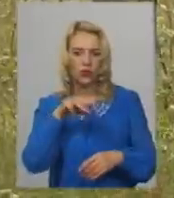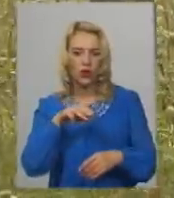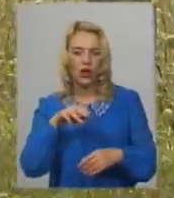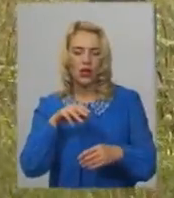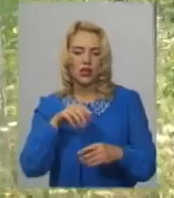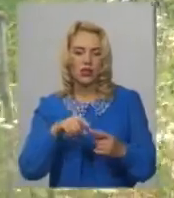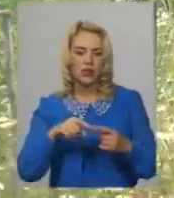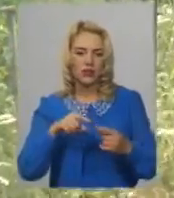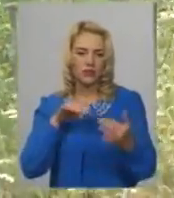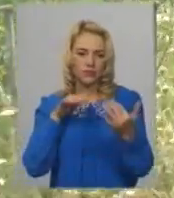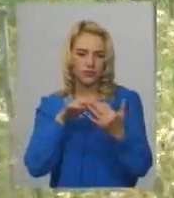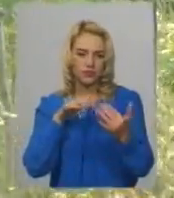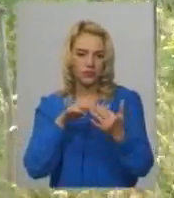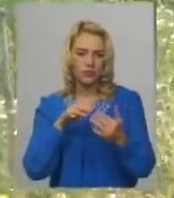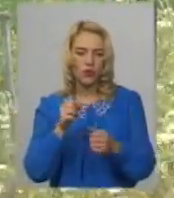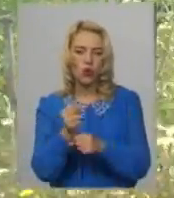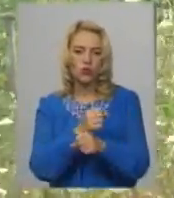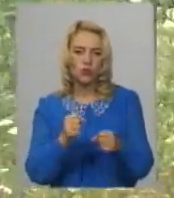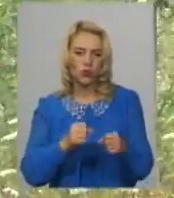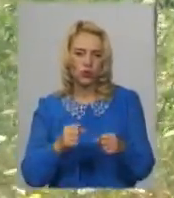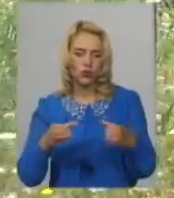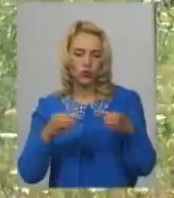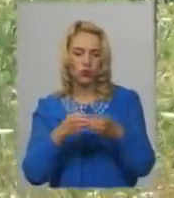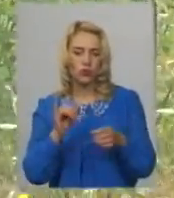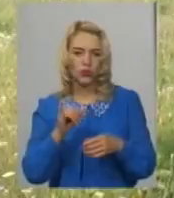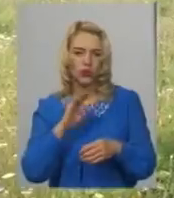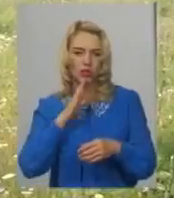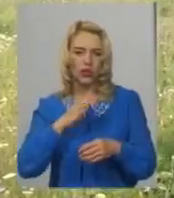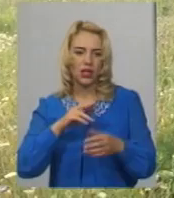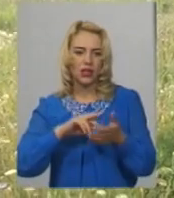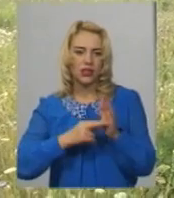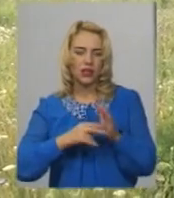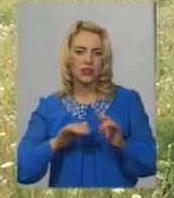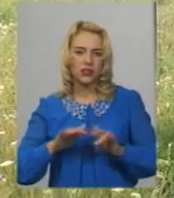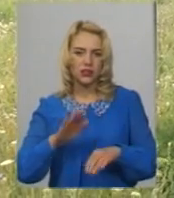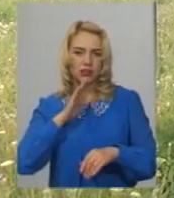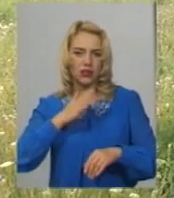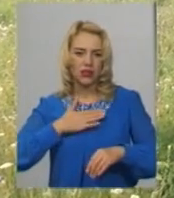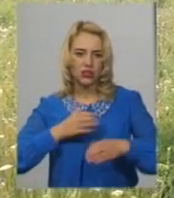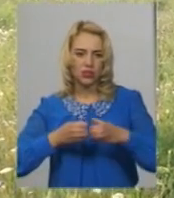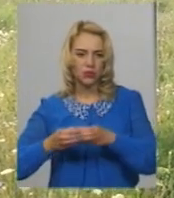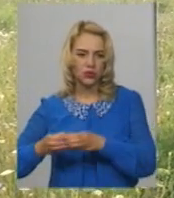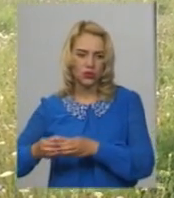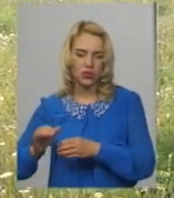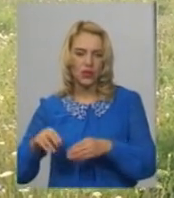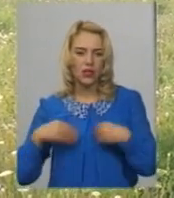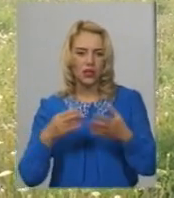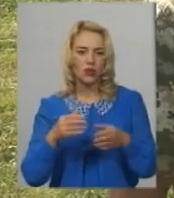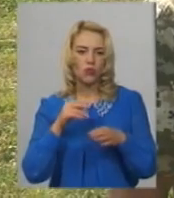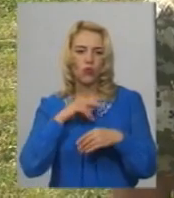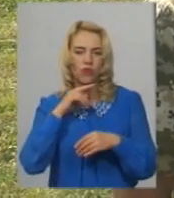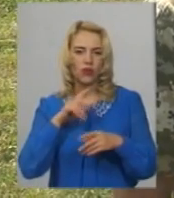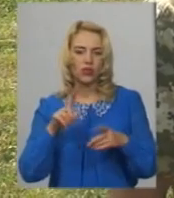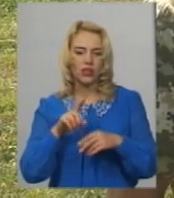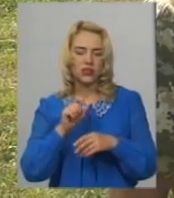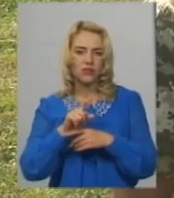сил озброєною групою, тактикою дій наших підрозділів, контактуємо їм увагу, які завдання вони можуть